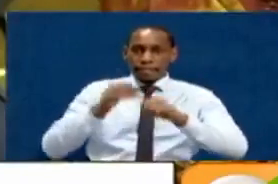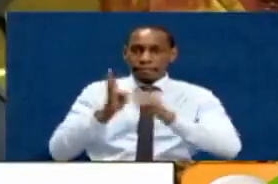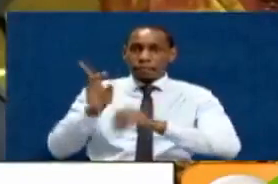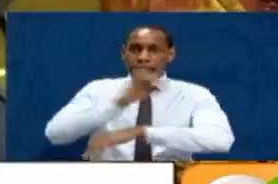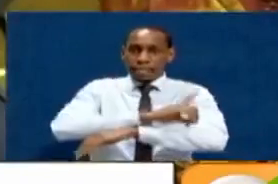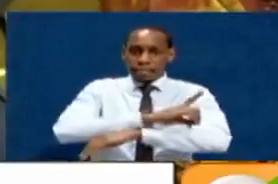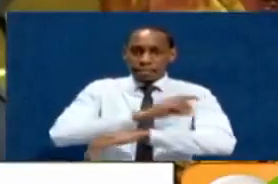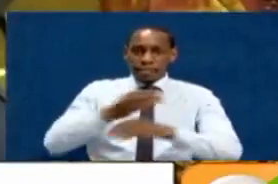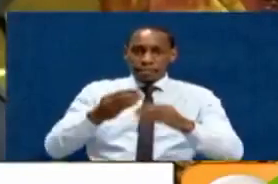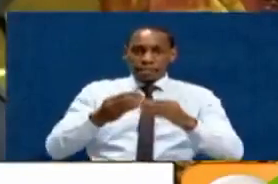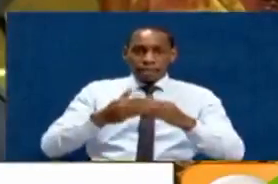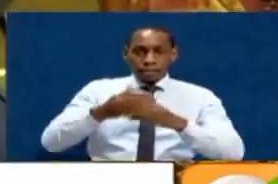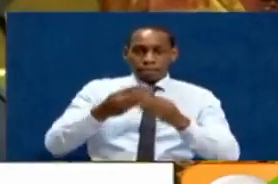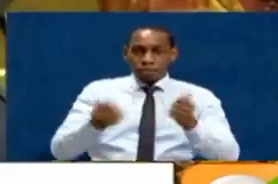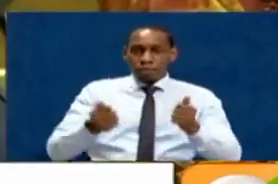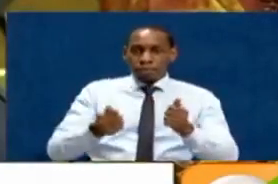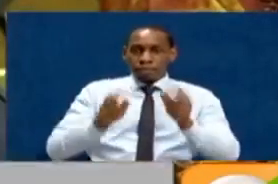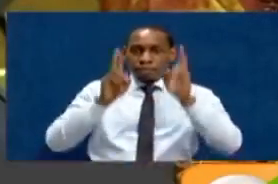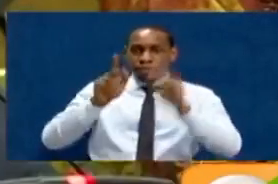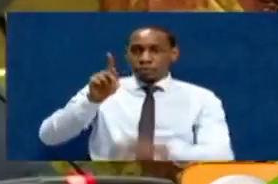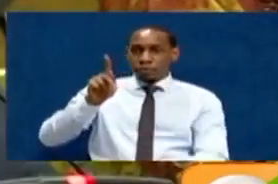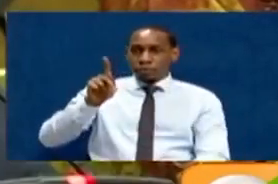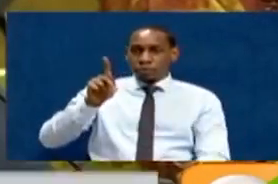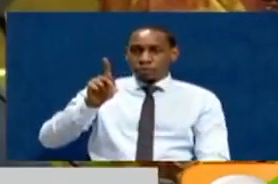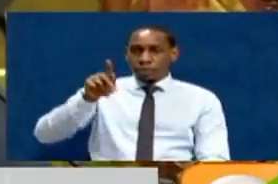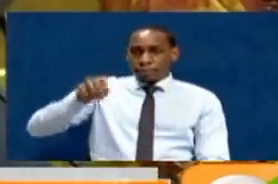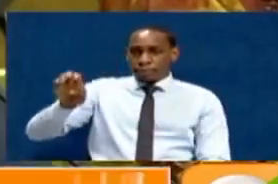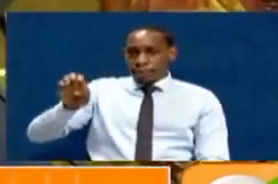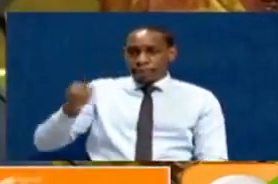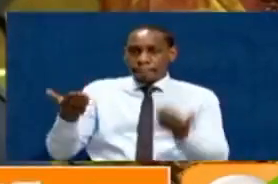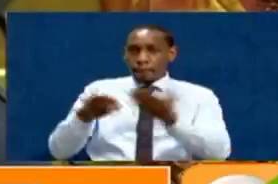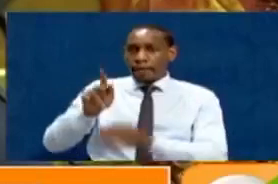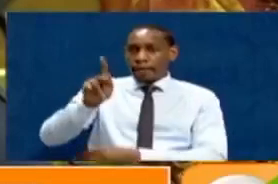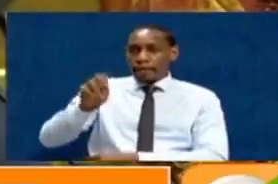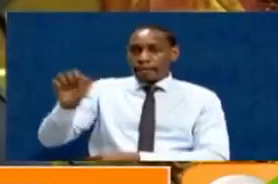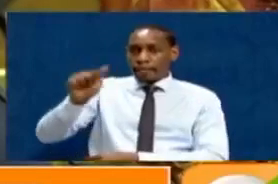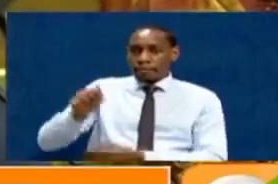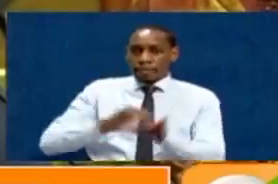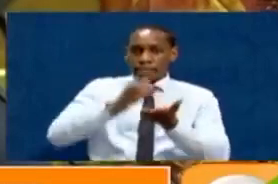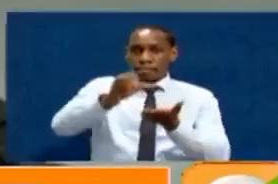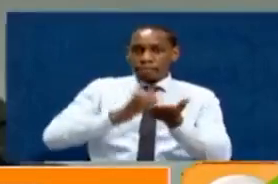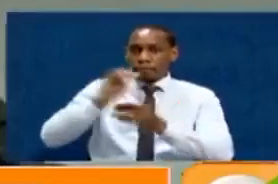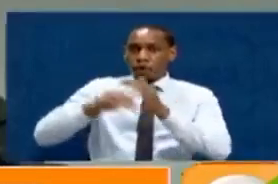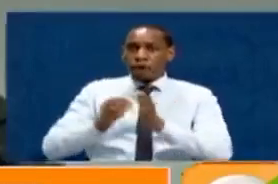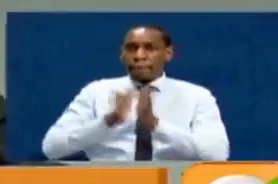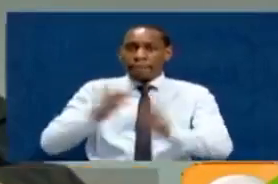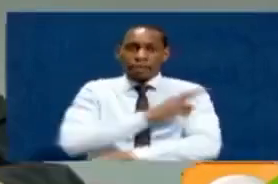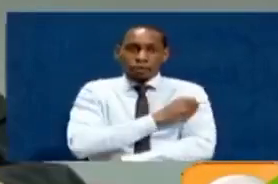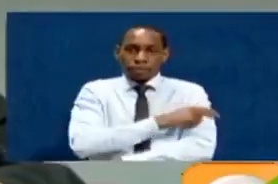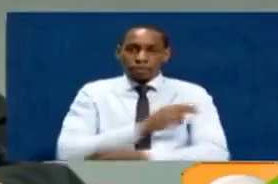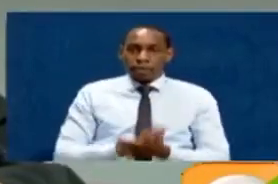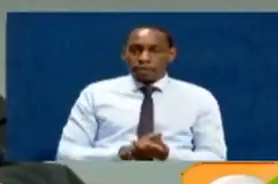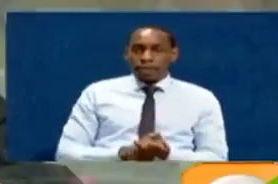to sort out PPE's issues in KEMSA and distribute the PPE's to all public institutions.